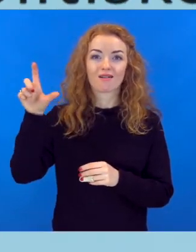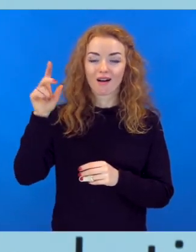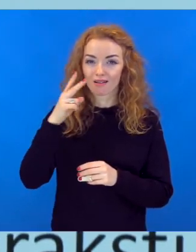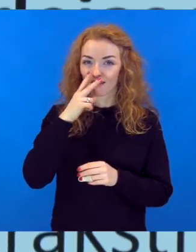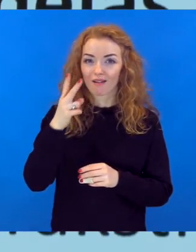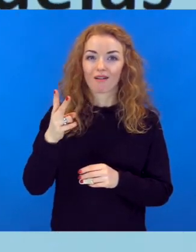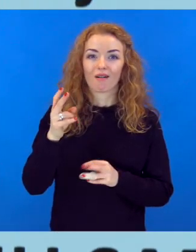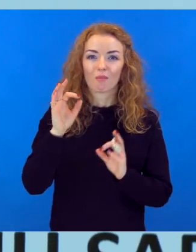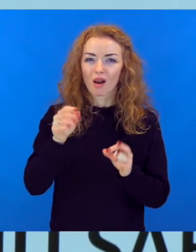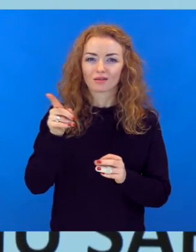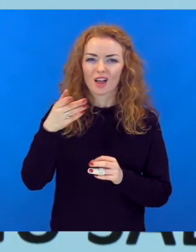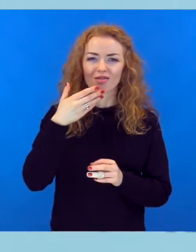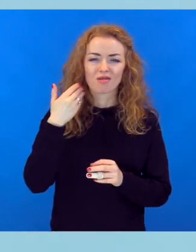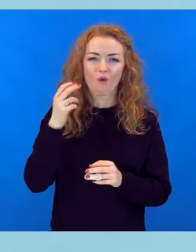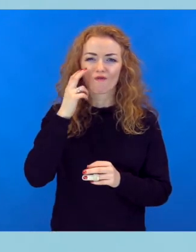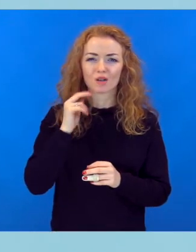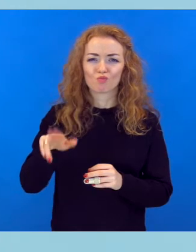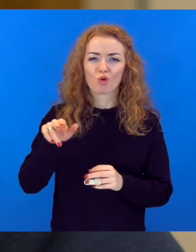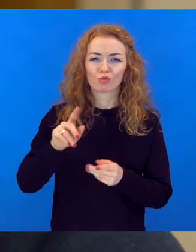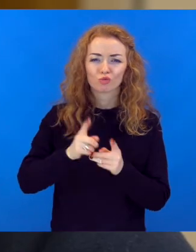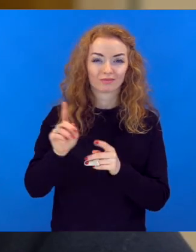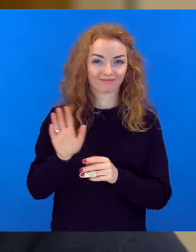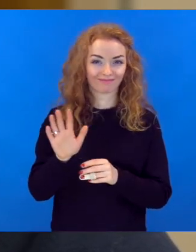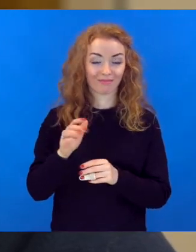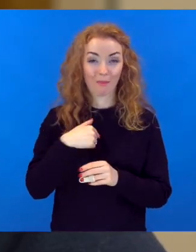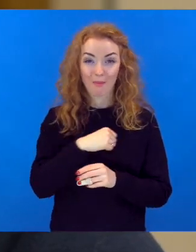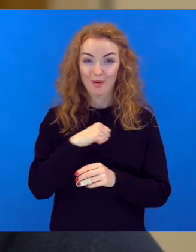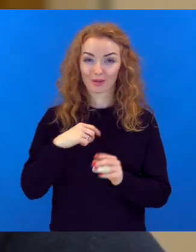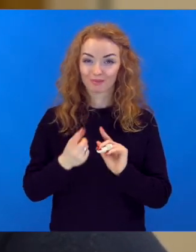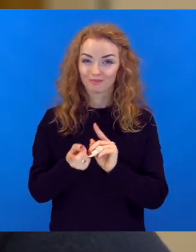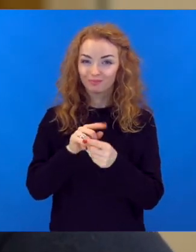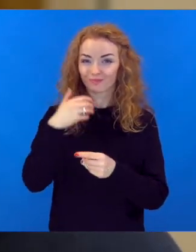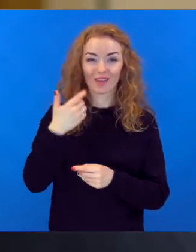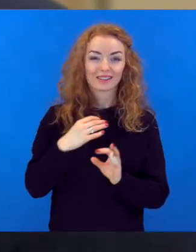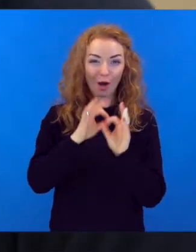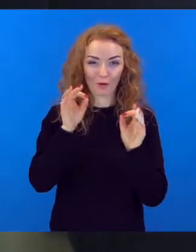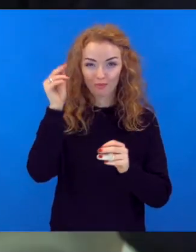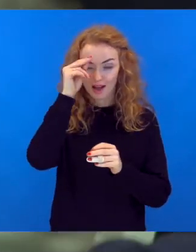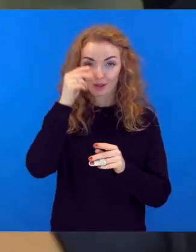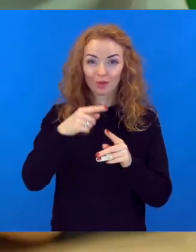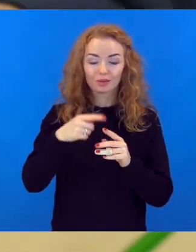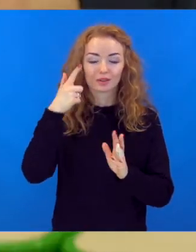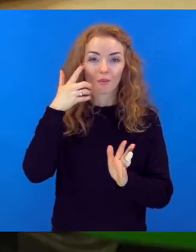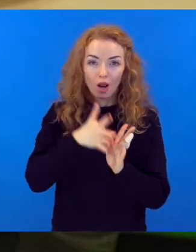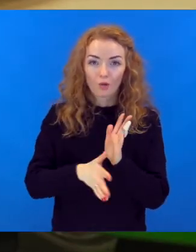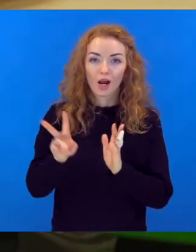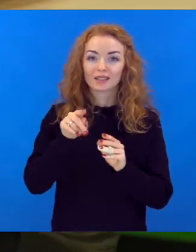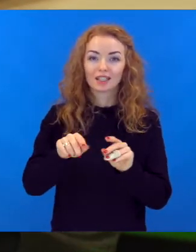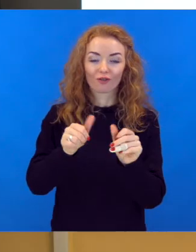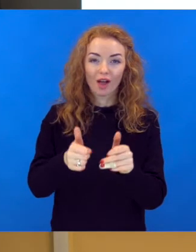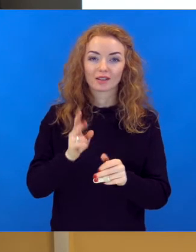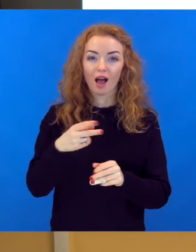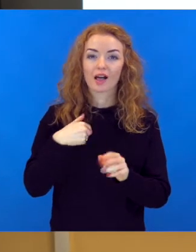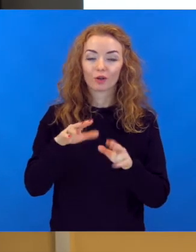jaunieši es jau vairāk redzēju, ka tie nav vecie učuki tikai. Man personīgi tas mainījās tik līdz es sāku mācīties un sāku